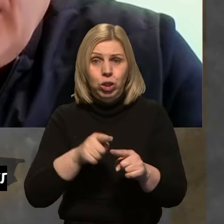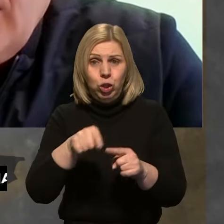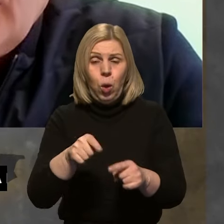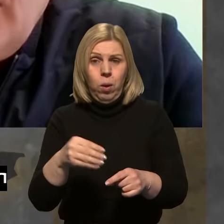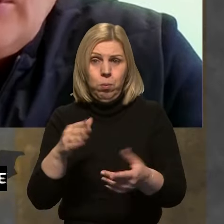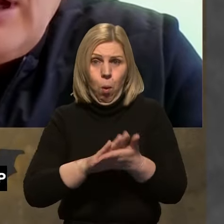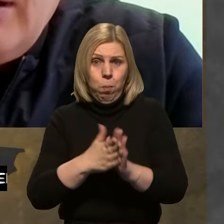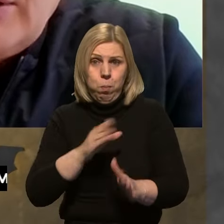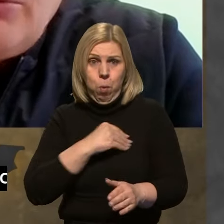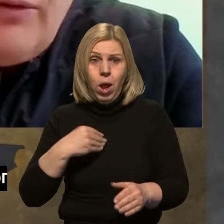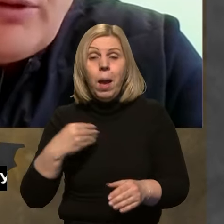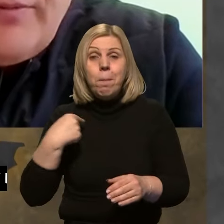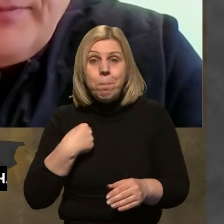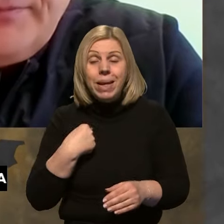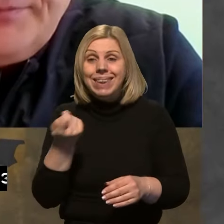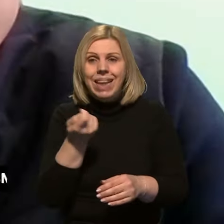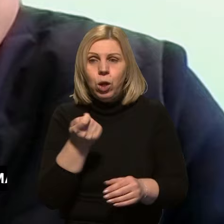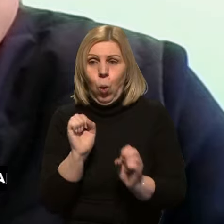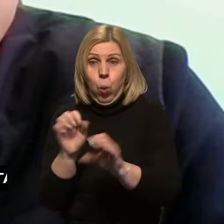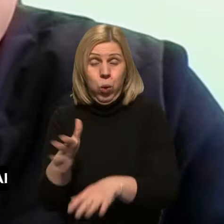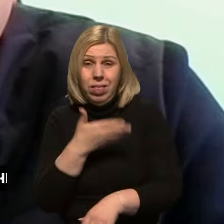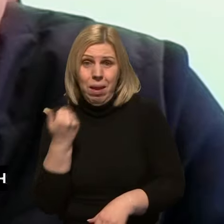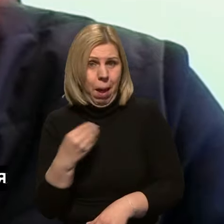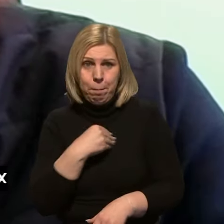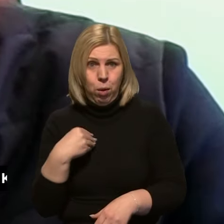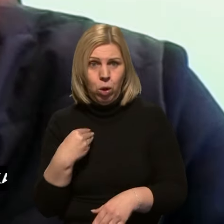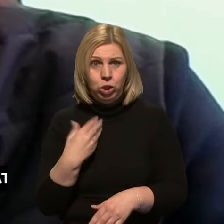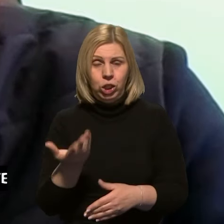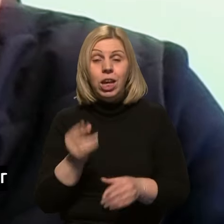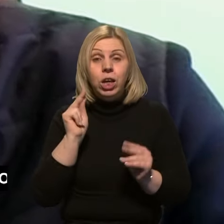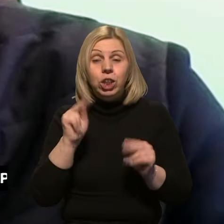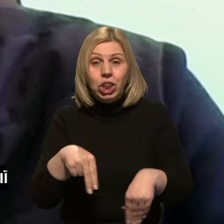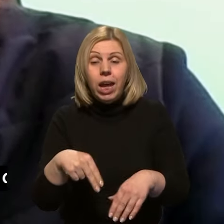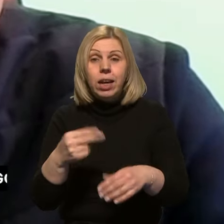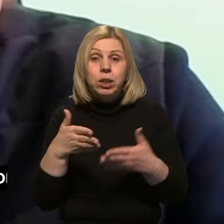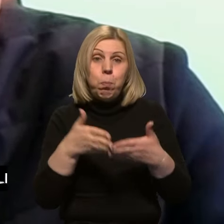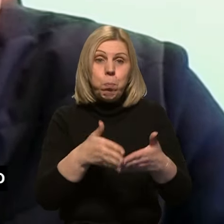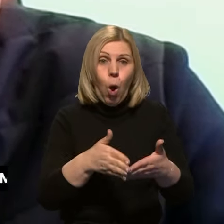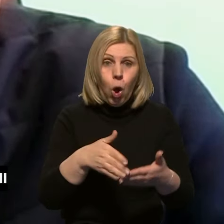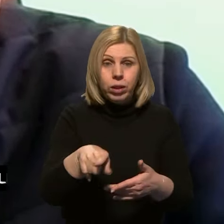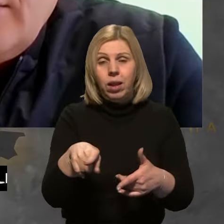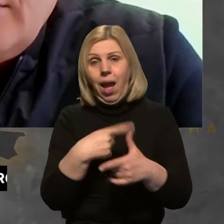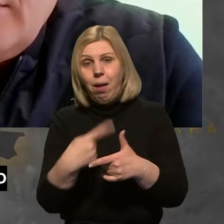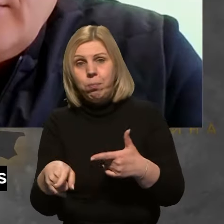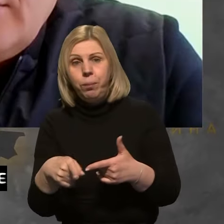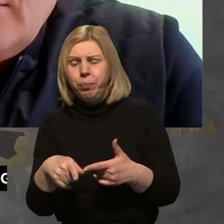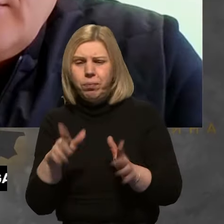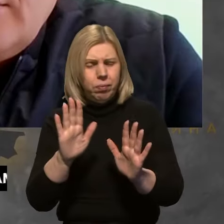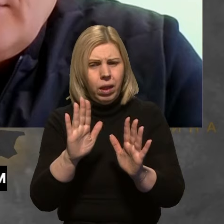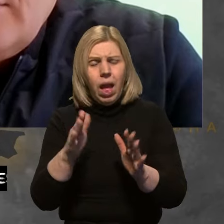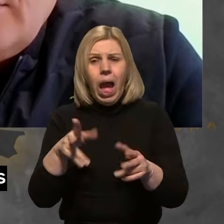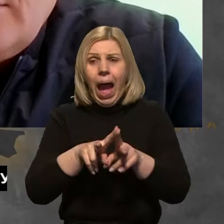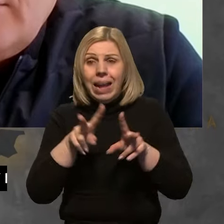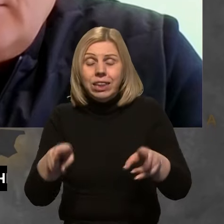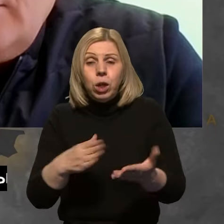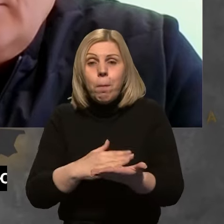поляками. Тобто ми туди зерно не возимо. І взагалі альтернативного маршруту? Тільки через порти або... До речі, альтернативного